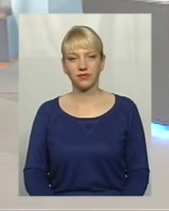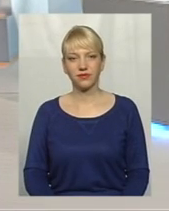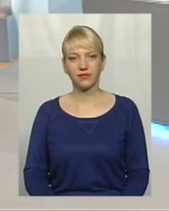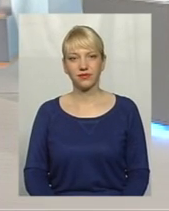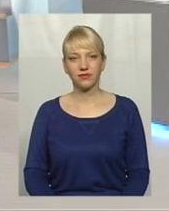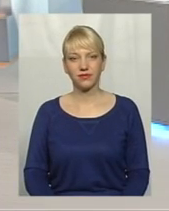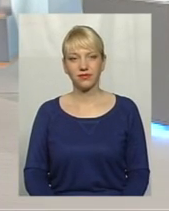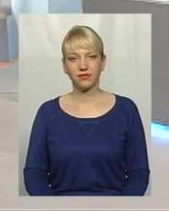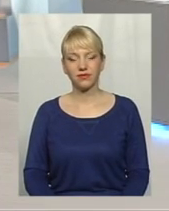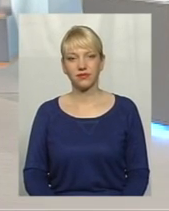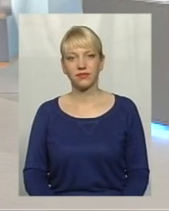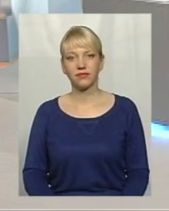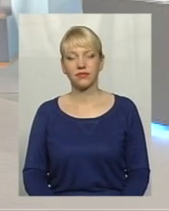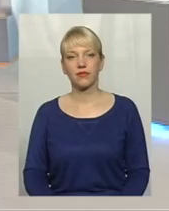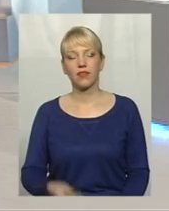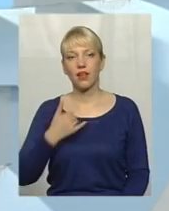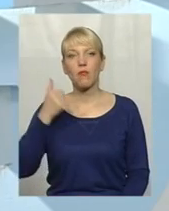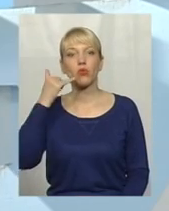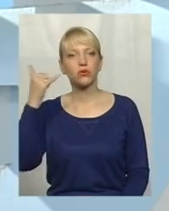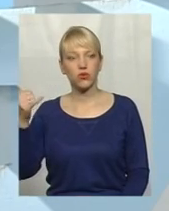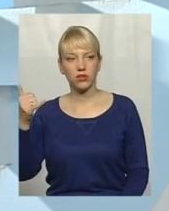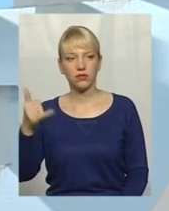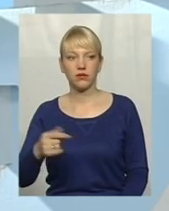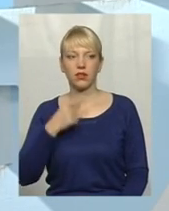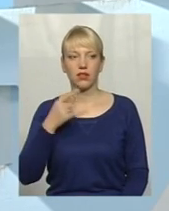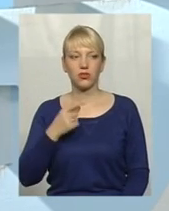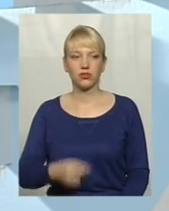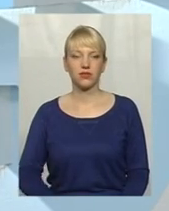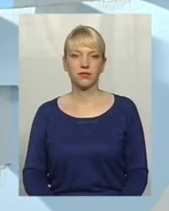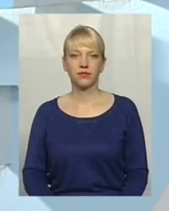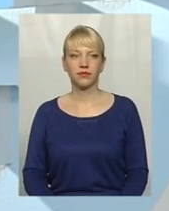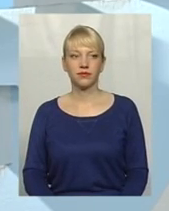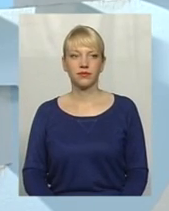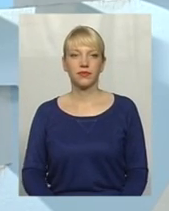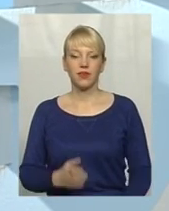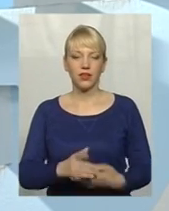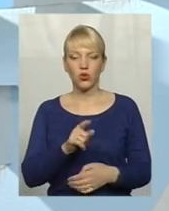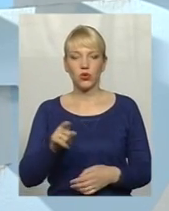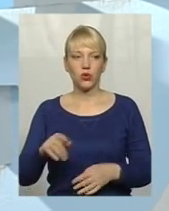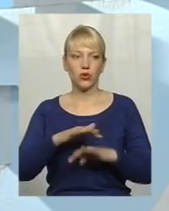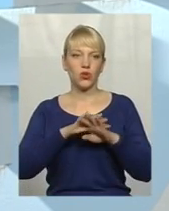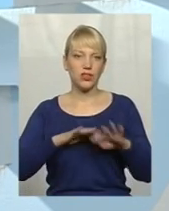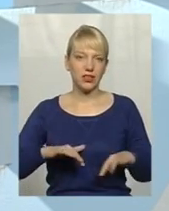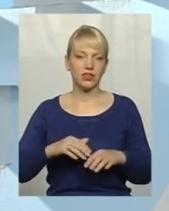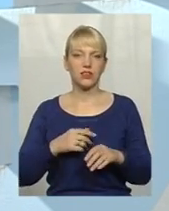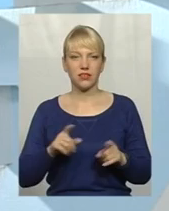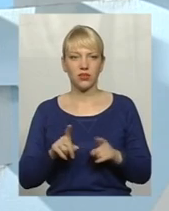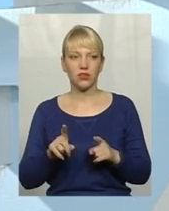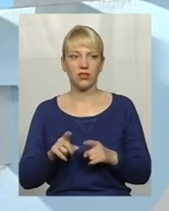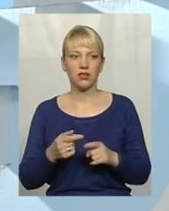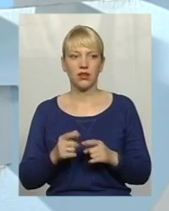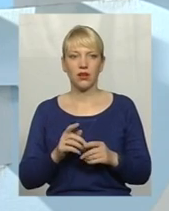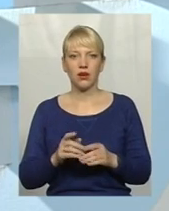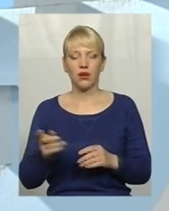Ну, я позвонив, кажу, там, кажу, є то-то, сітка на ноль закінем, приїдемо,